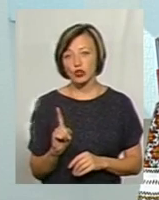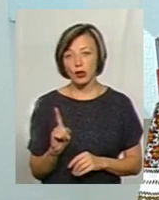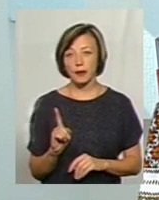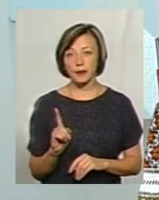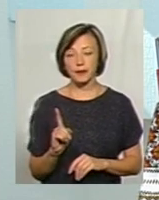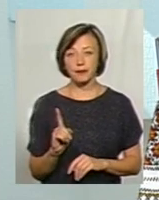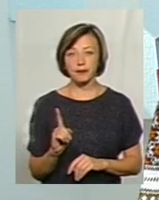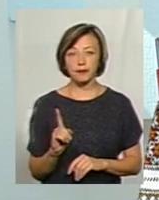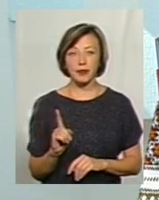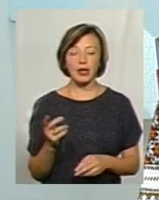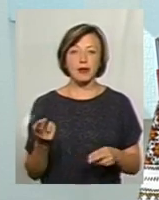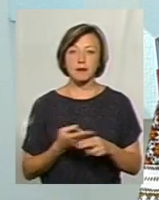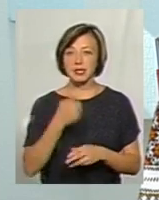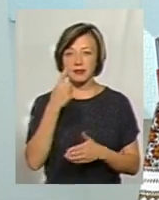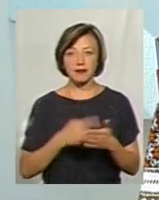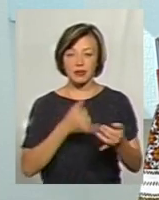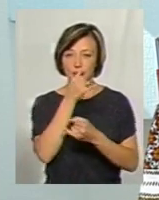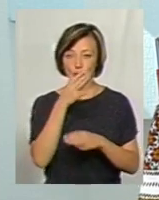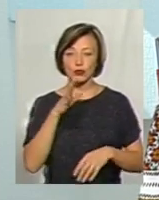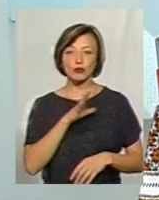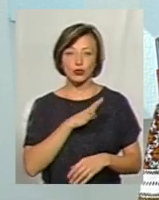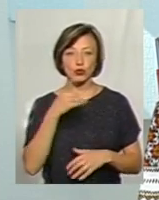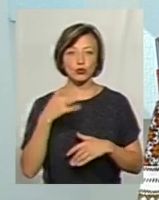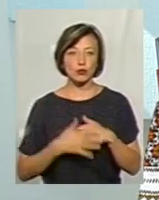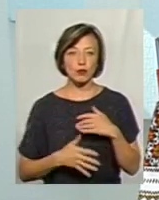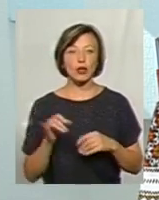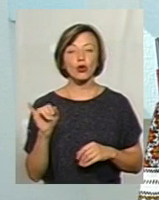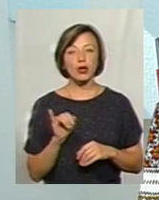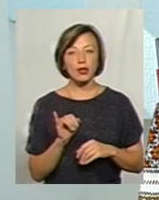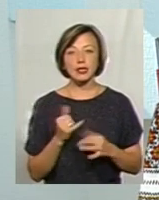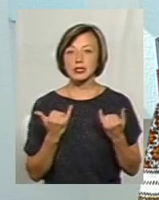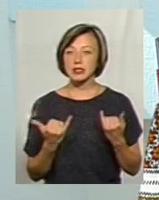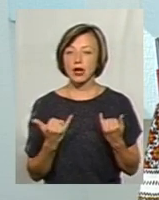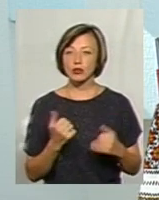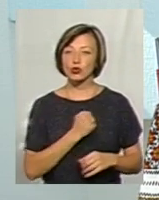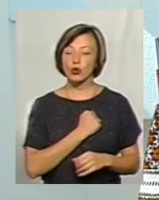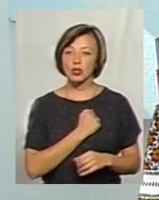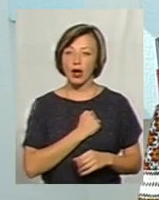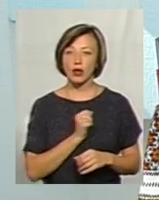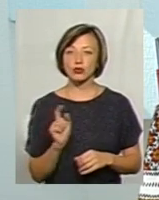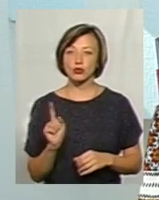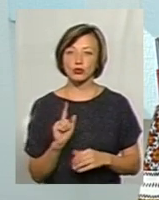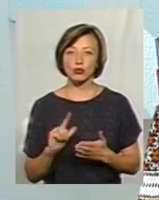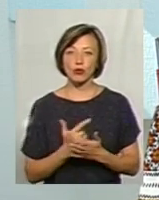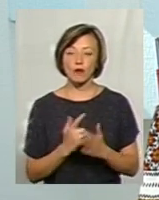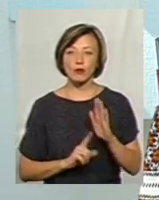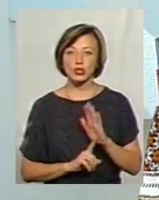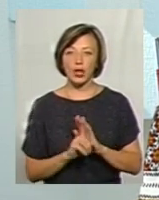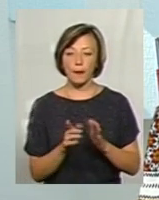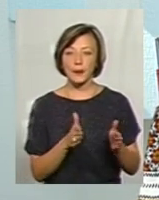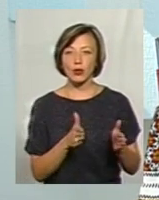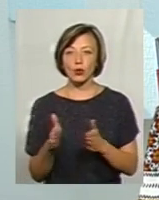Хоча без віри не може бути, зрозуміло. І зараз дуже шкода, що знову починається